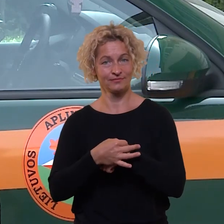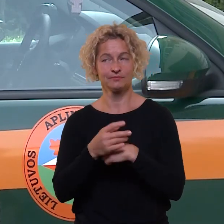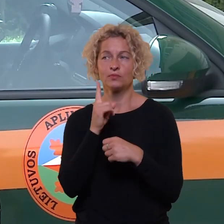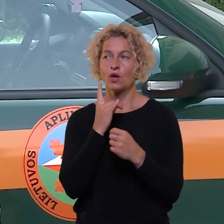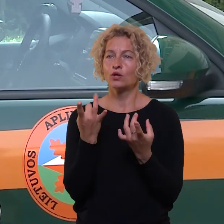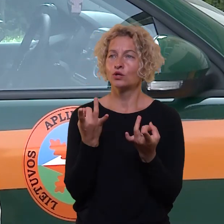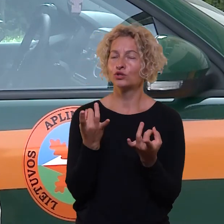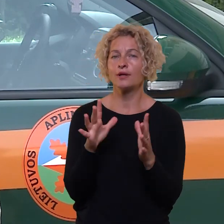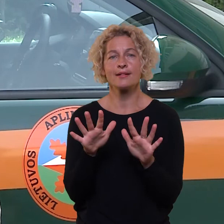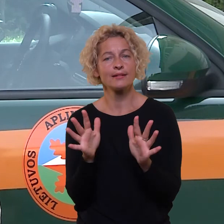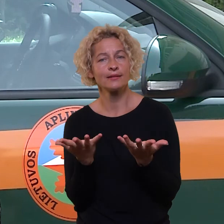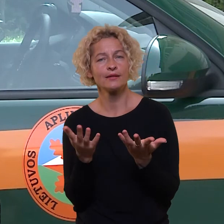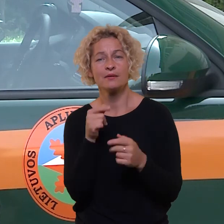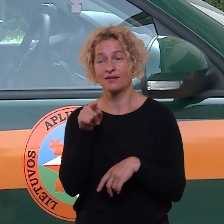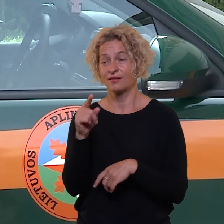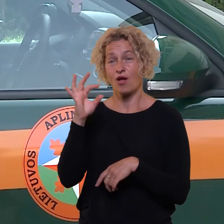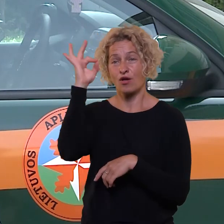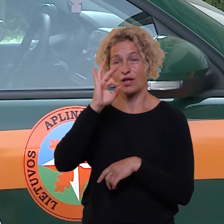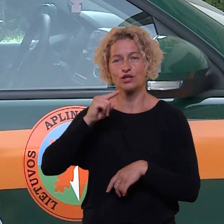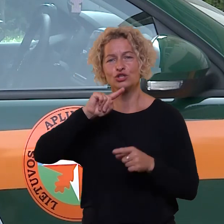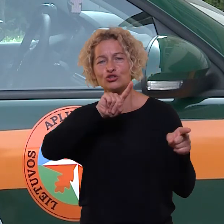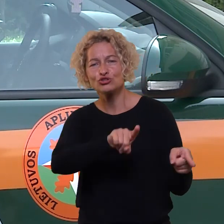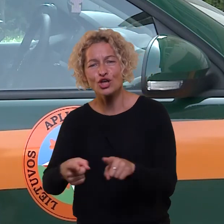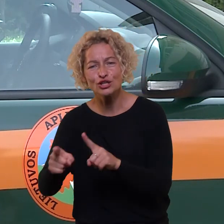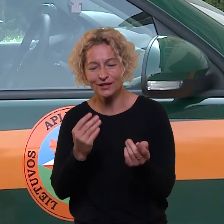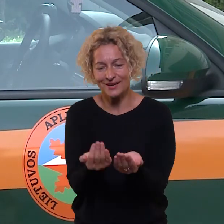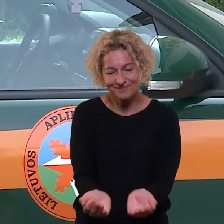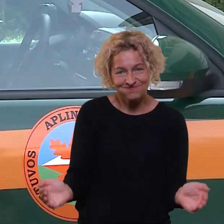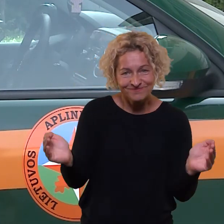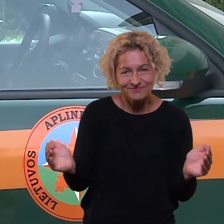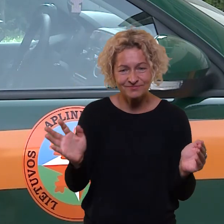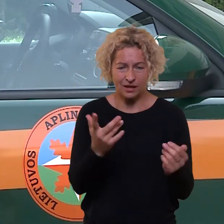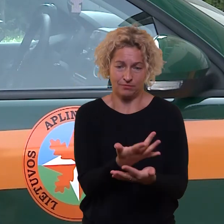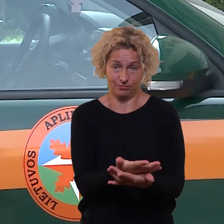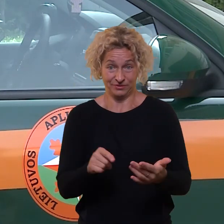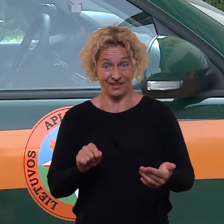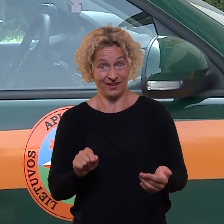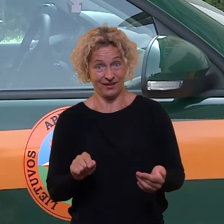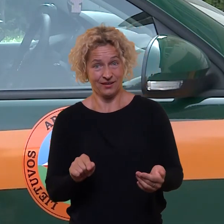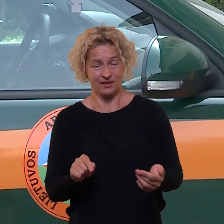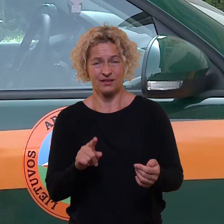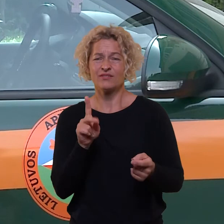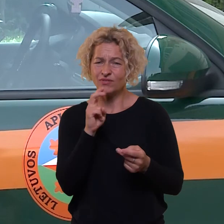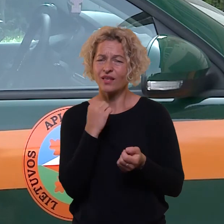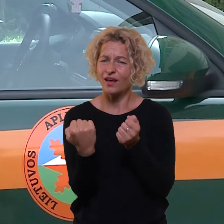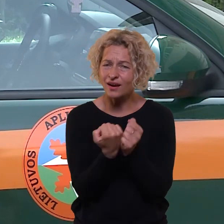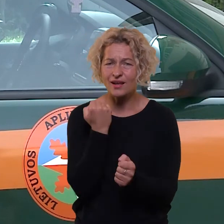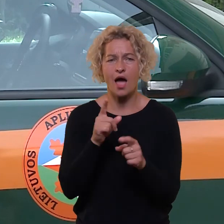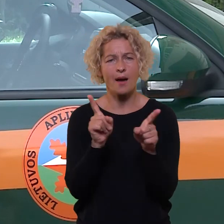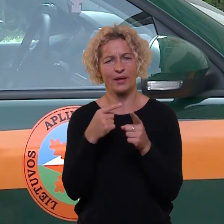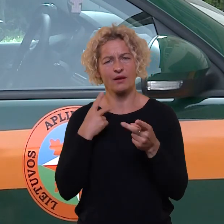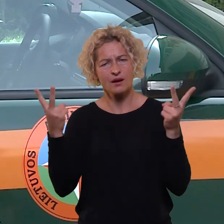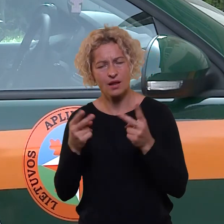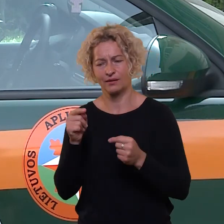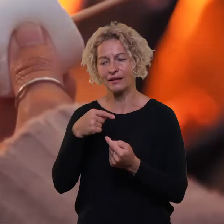Toliau, kas liečia pačias šašlikinės, ugniakūrus ar kiepsninės, tai jos turėtų atitikti